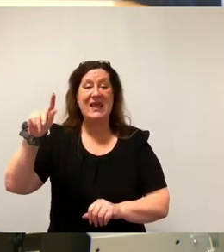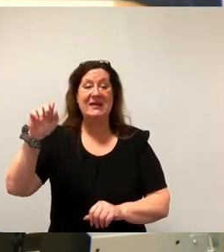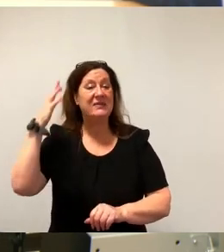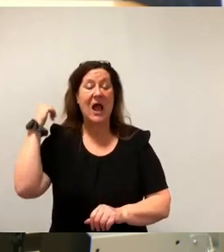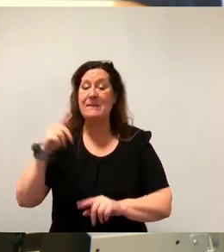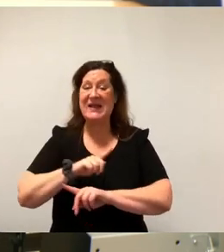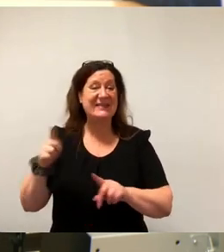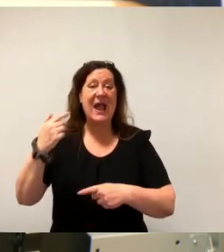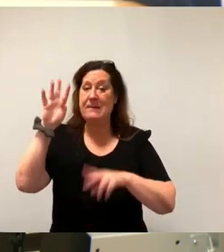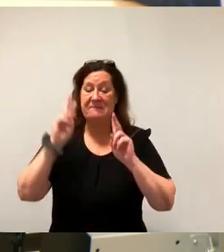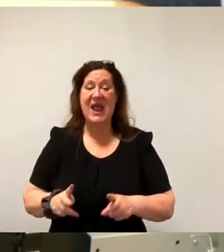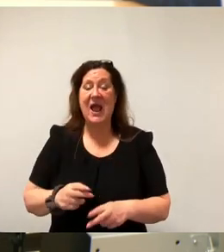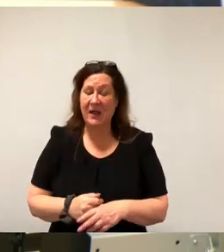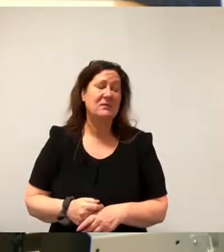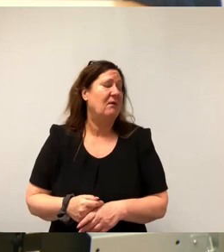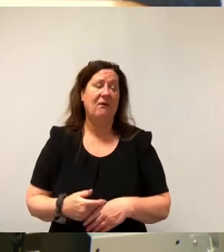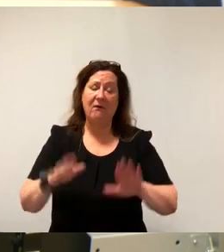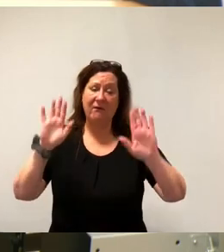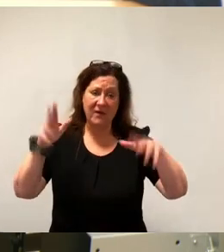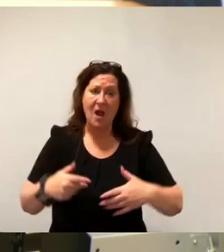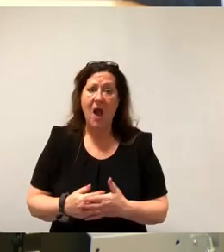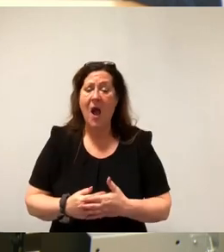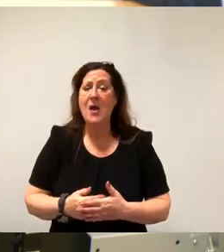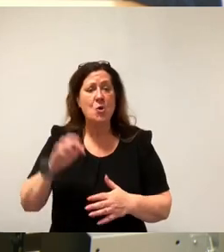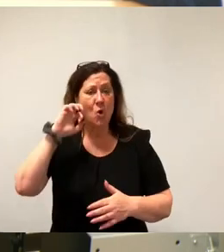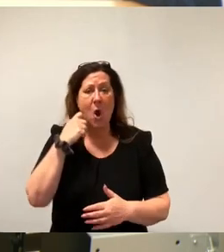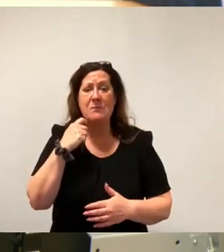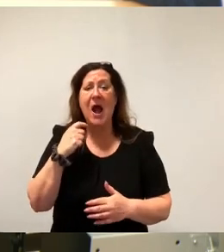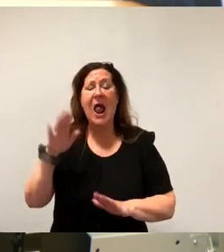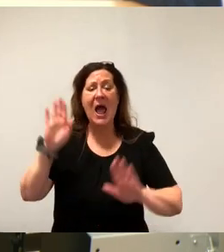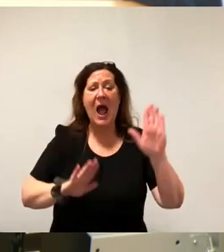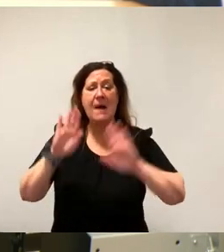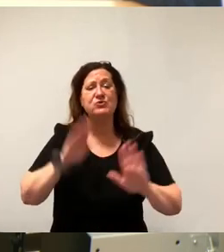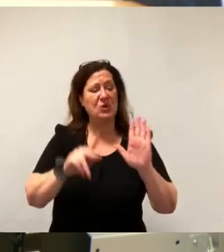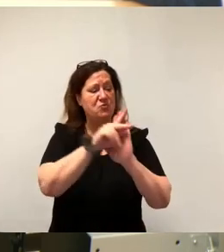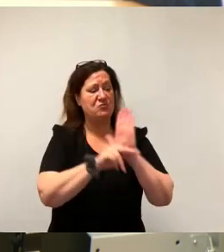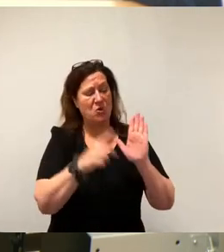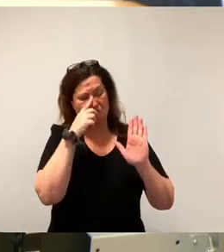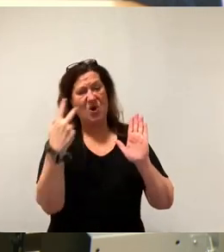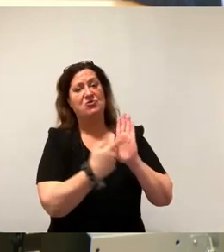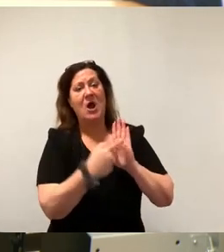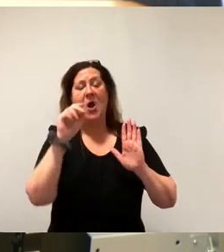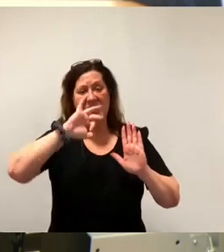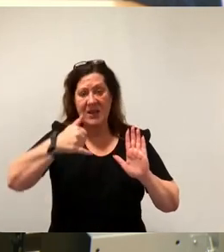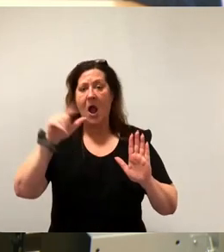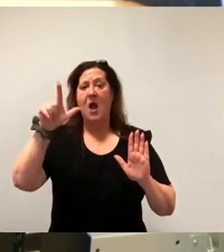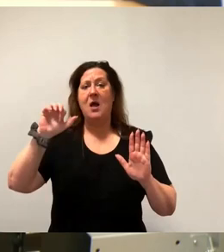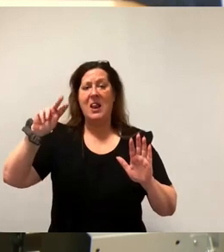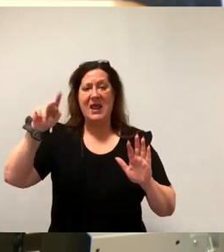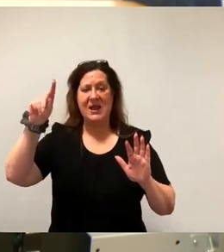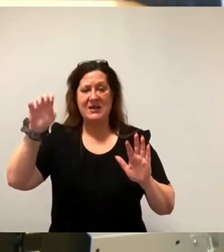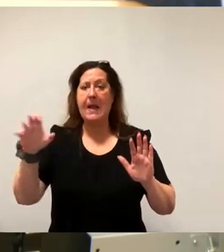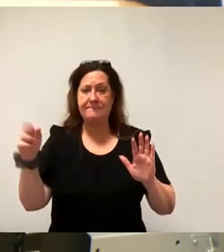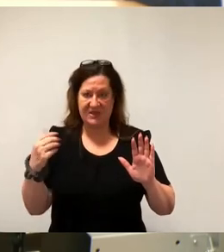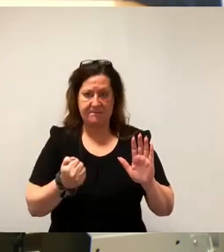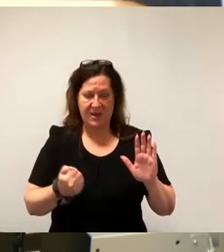sich noch so gehen werden, gucken Sie sich die Abstimmungsprotokolle an. So war es. Und deswegen, meine Damen und Herren, mein